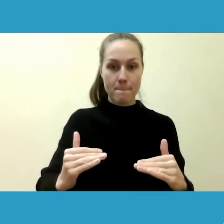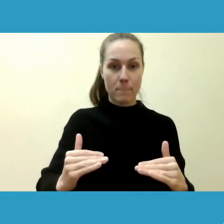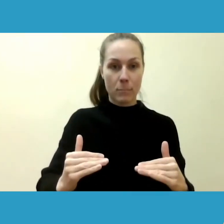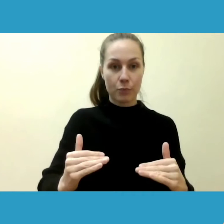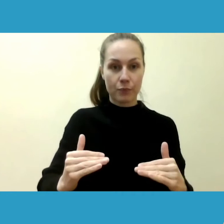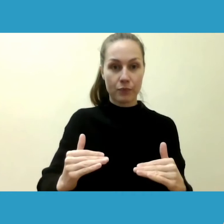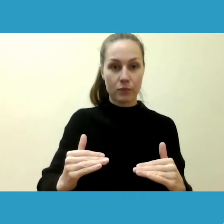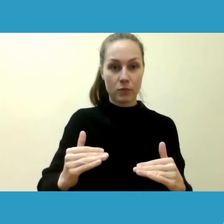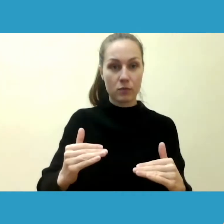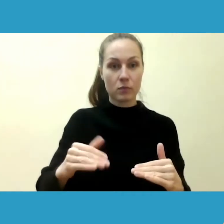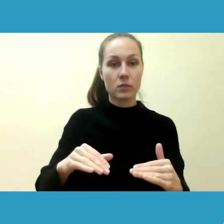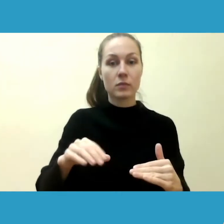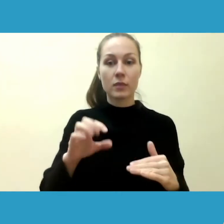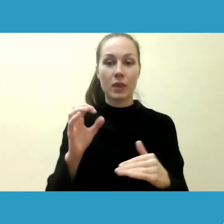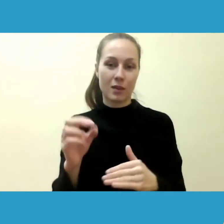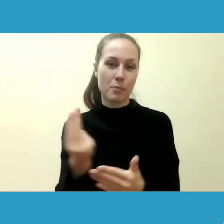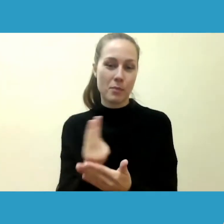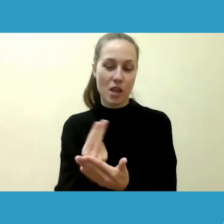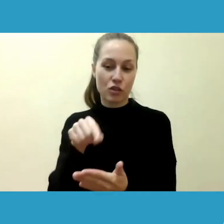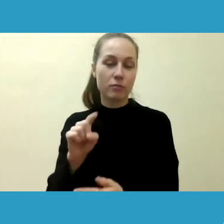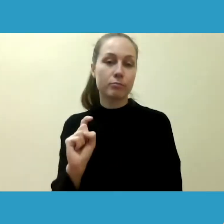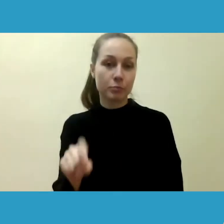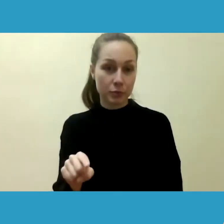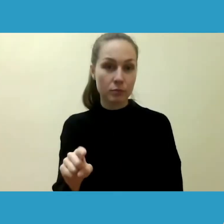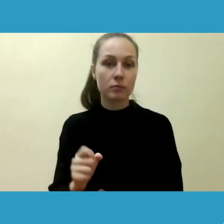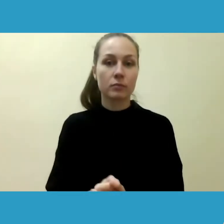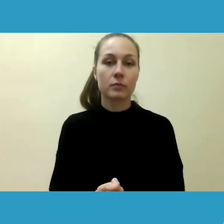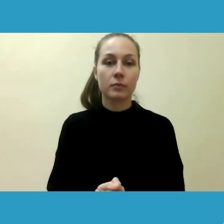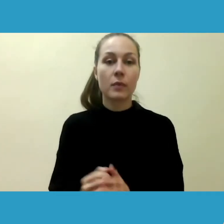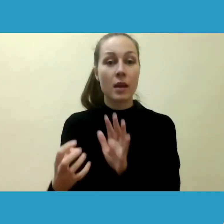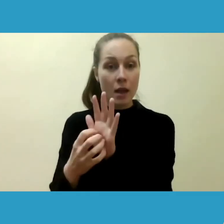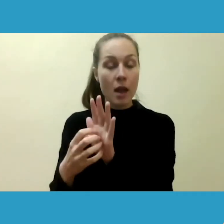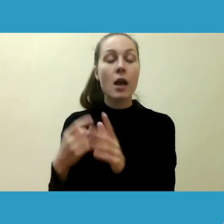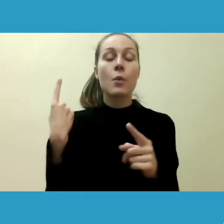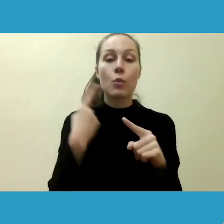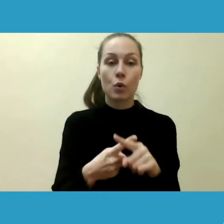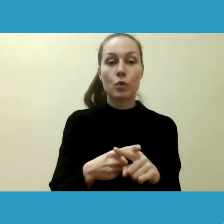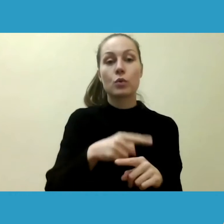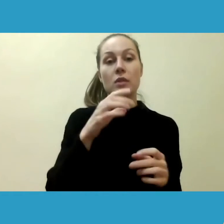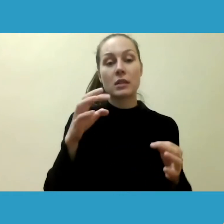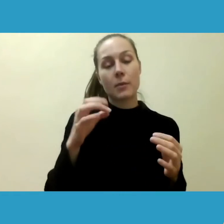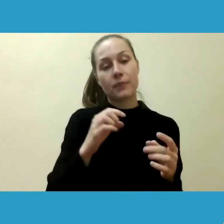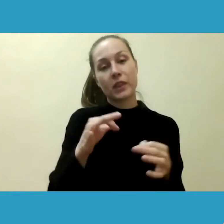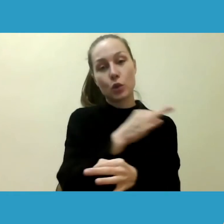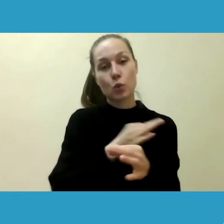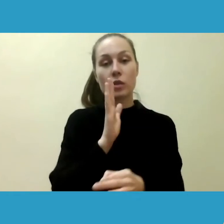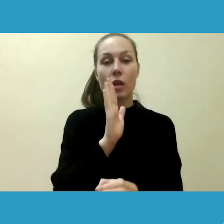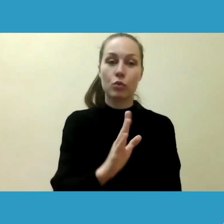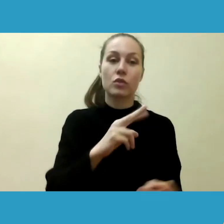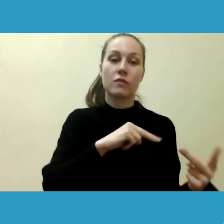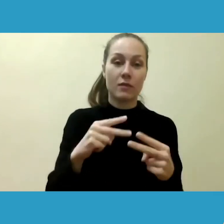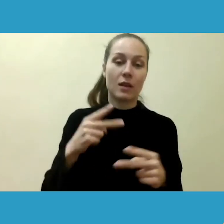ikonėlėje. Taip pat visa diskusija verčiama iš ir į lietuvių gestų kalbą.